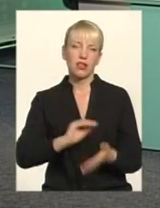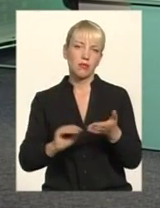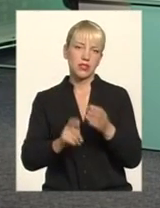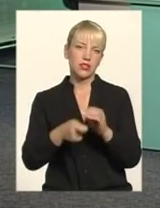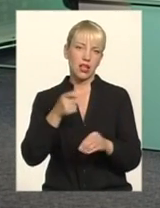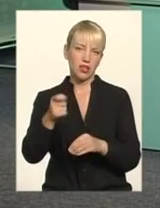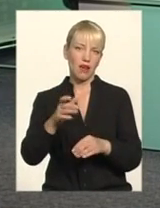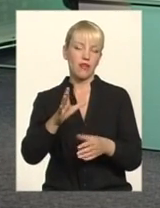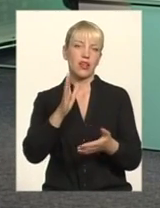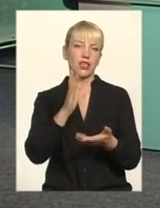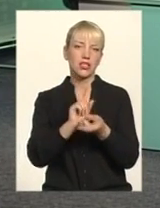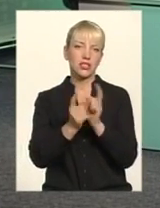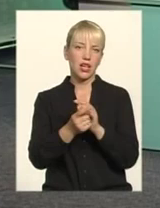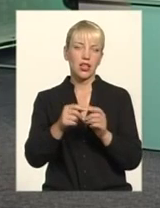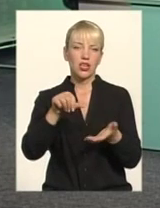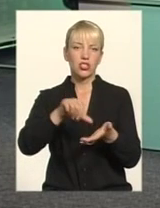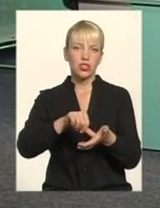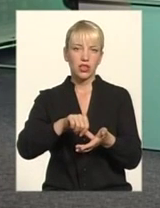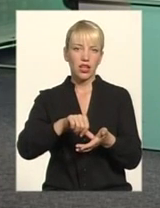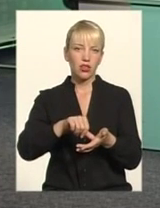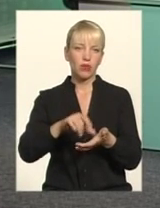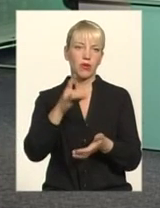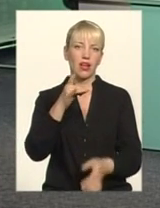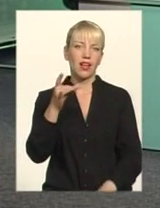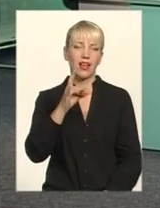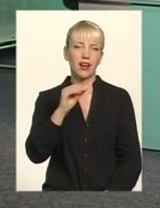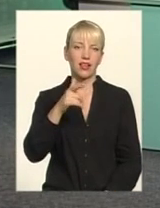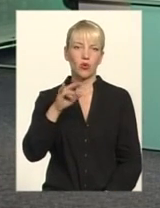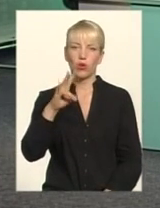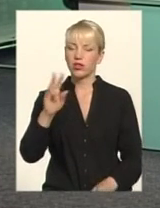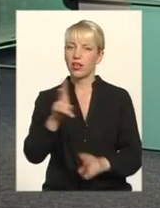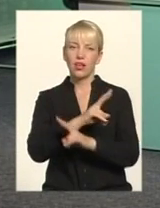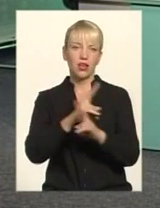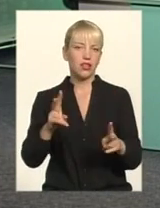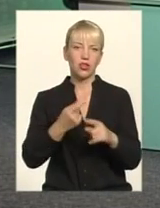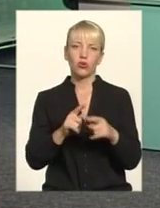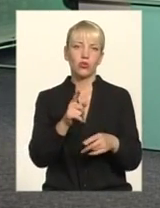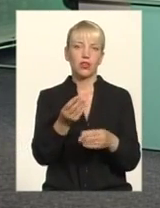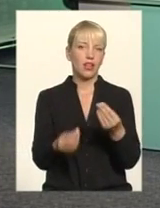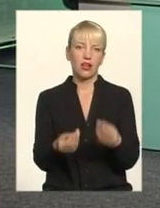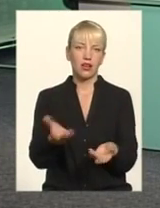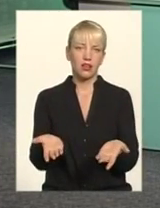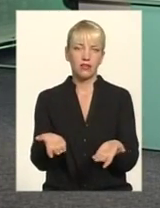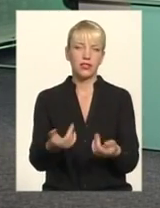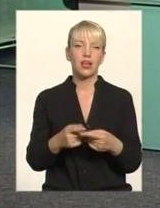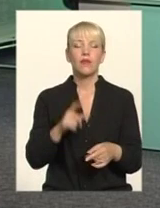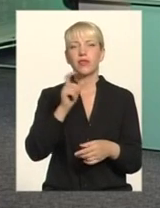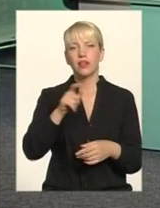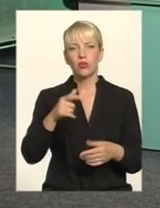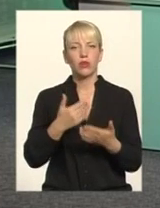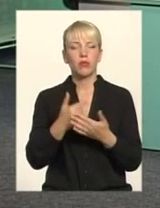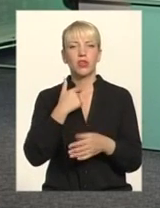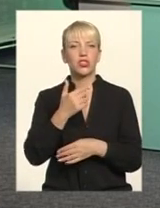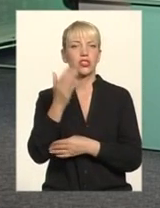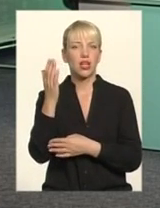членом партії регіонів заради того, щоб лишитися Ніхто ні з ким не панькався, розумієте? І тоді прийшли люди шляхом голосування, хай